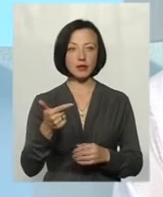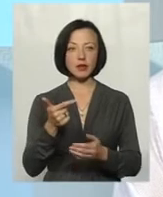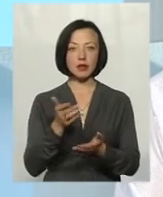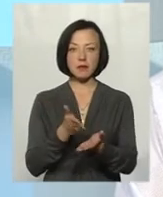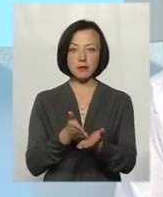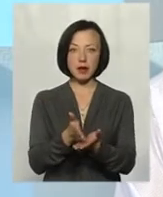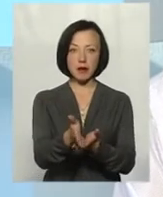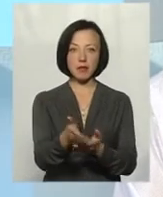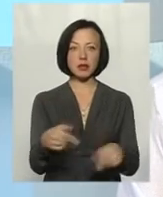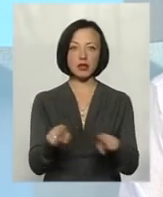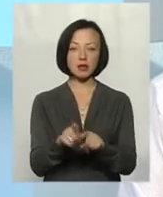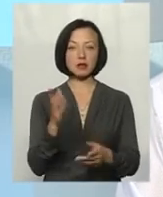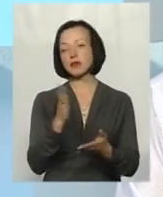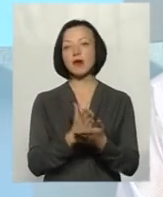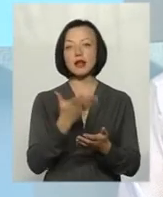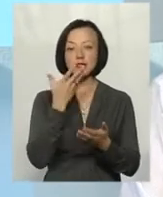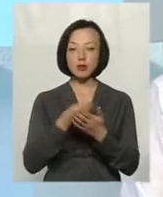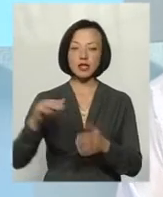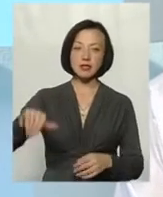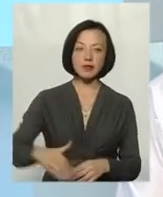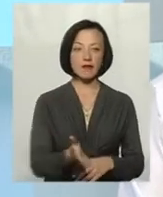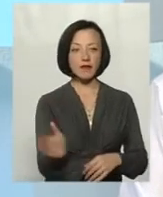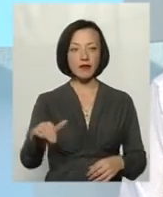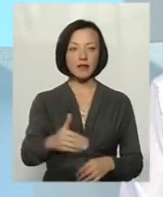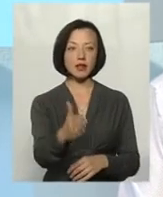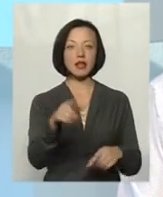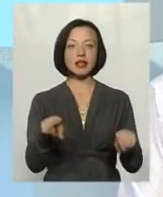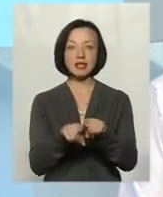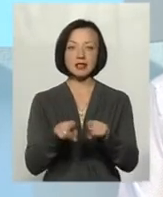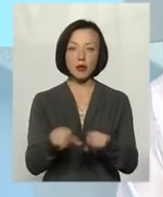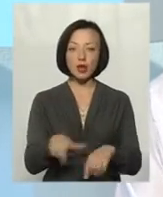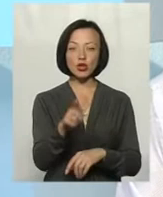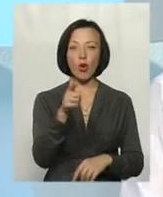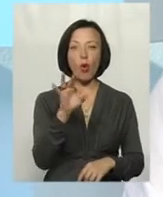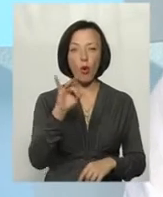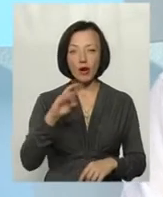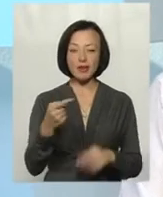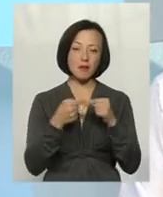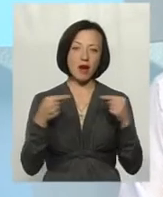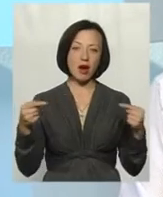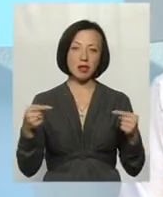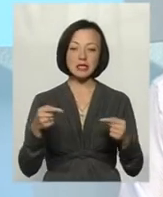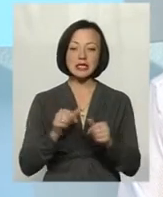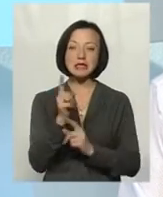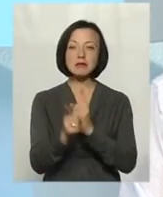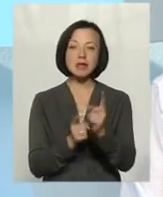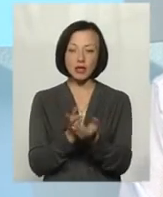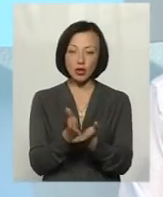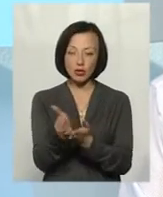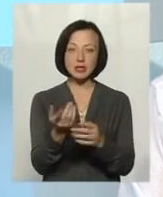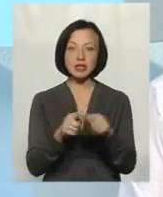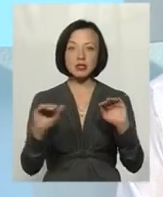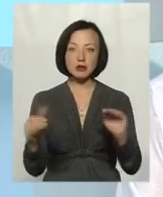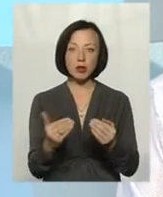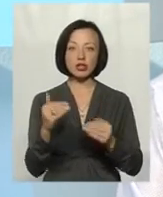річка Тача, вона теж мала свої завивини, так само і річка Горень, і ще багато інших річок у області. Змінене русло, і це, звичайно, зменшує